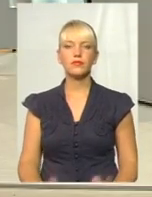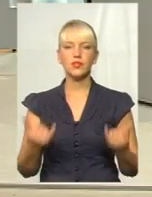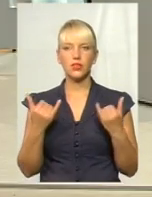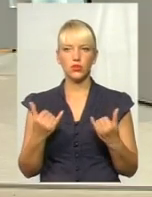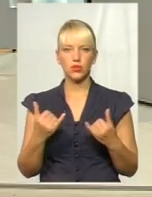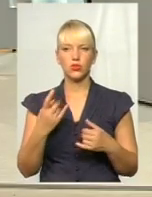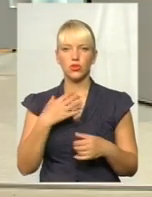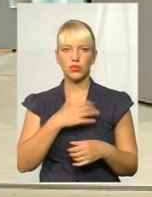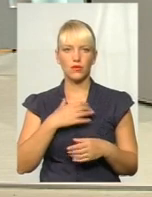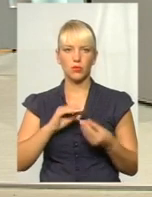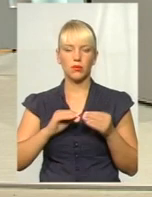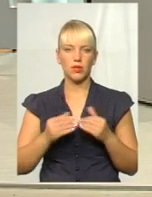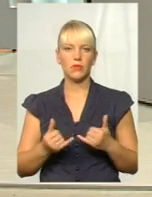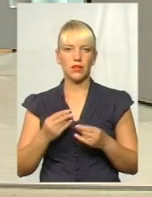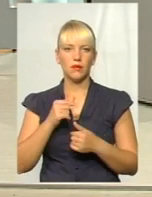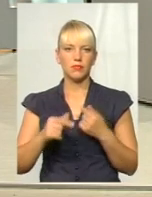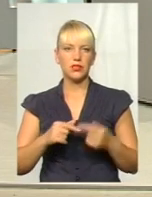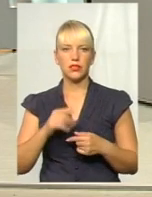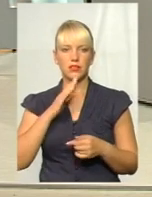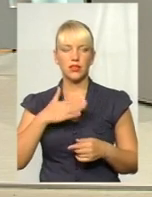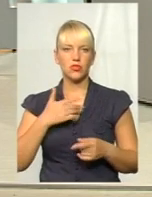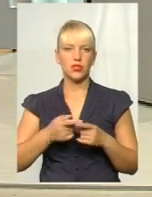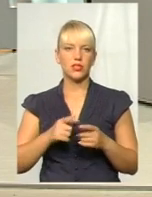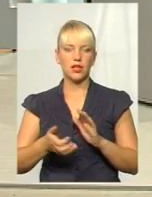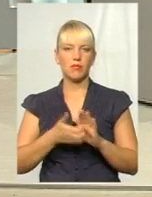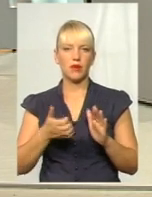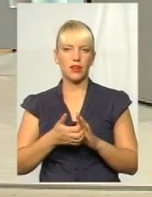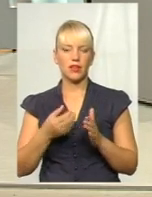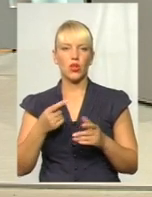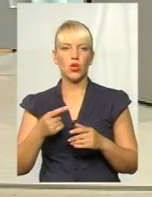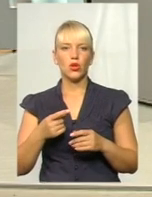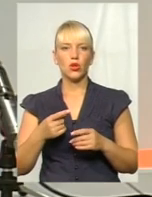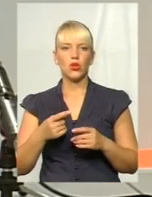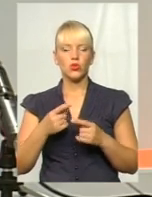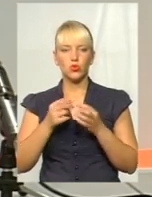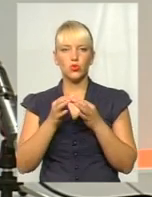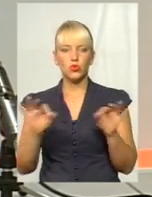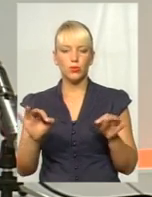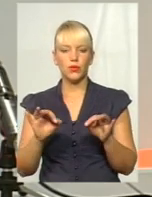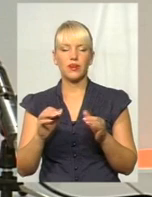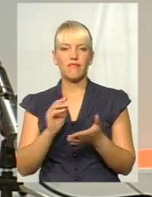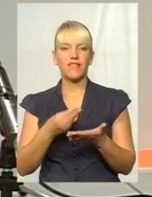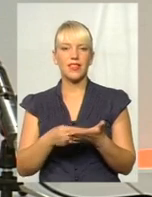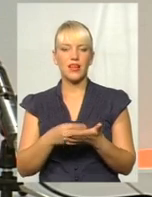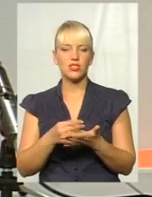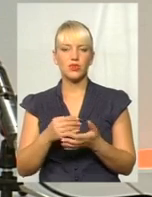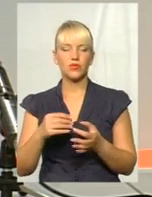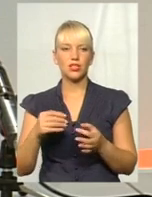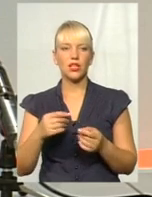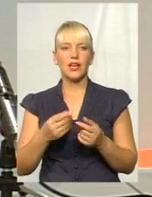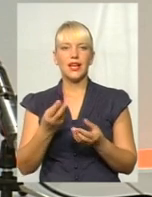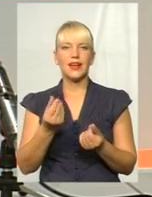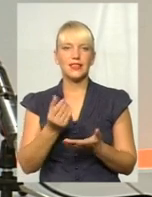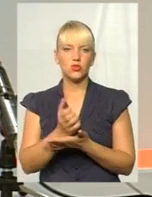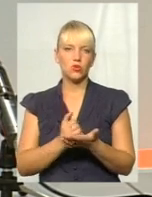одна з основних проблем для бізнесу нашого є брак доступних фінансових ресурсів. От над цим теж треба попрацювати, тому що сьогодні